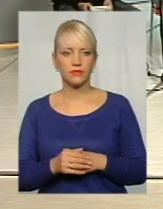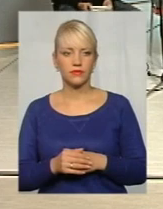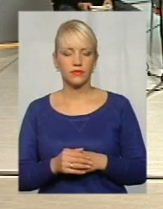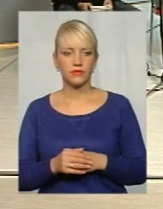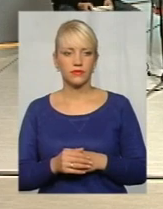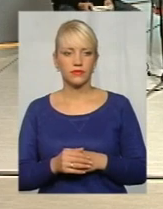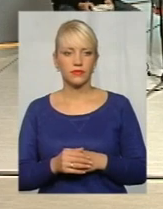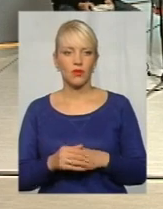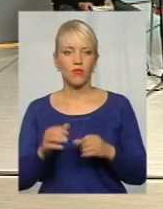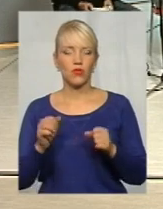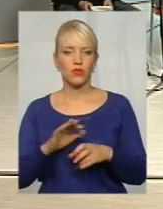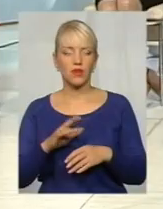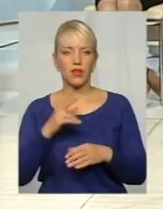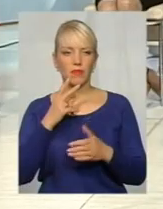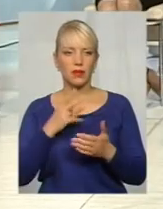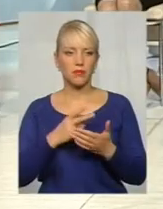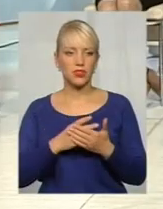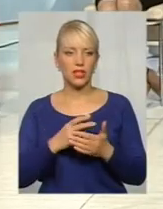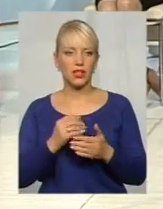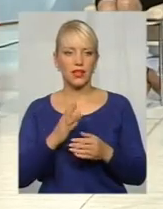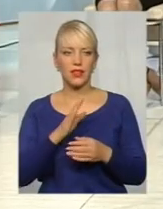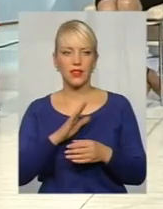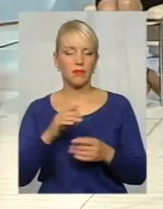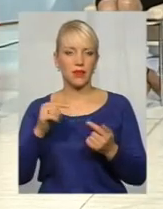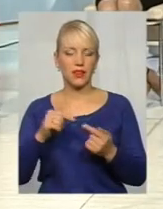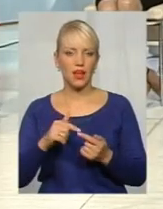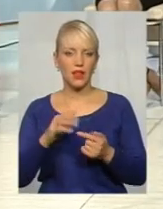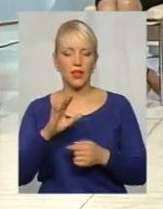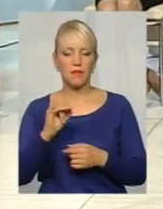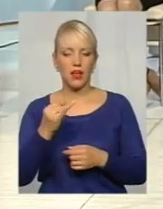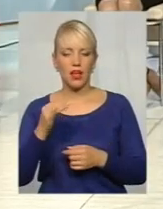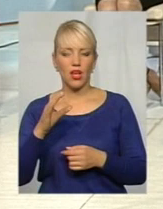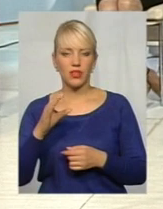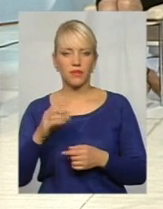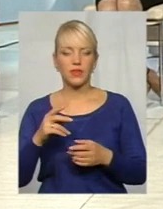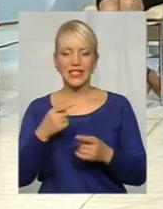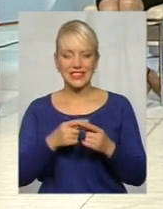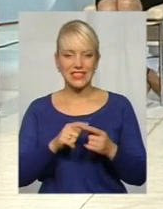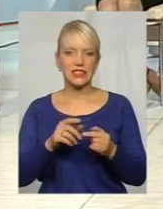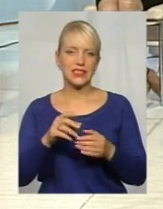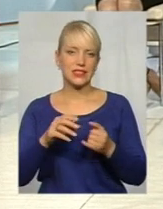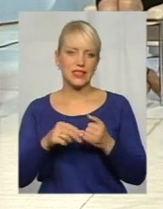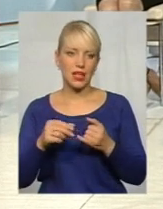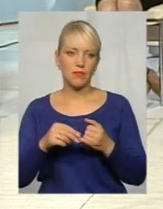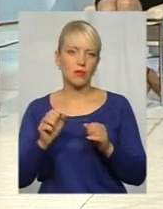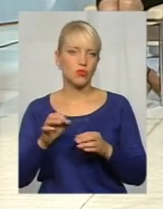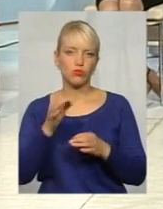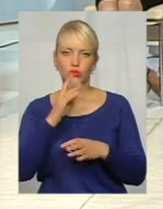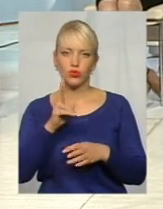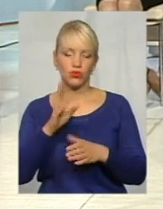можливо, не передбачали і не підлягали паювання. Тобто на них може претендувати будь-хто? Звичайно.